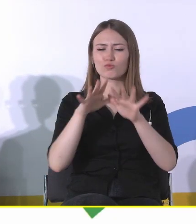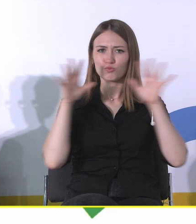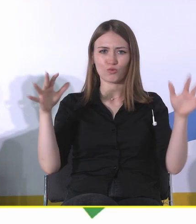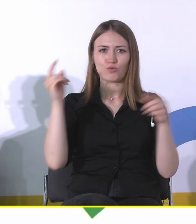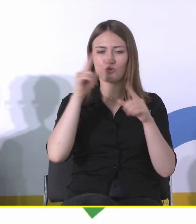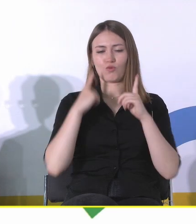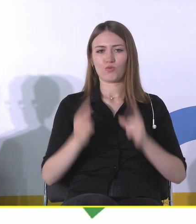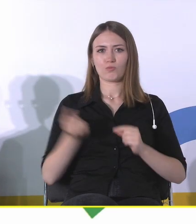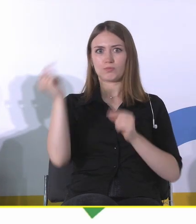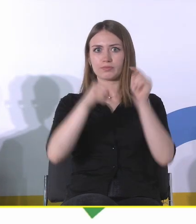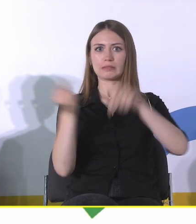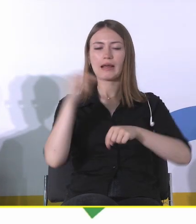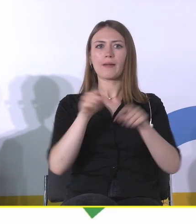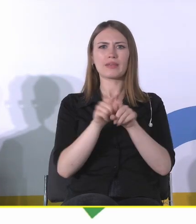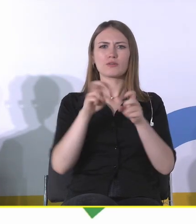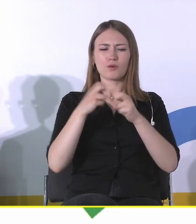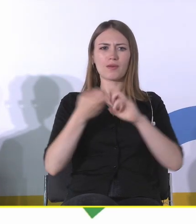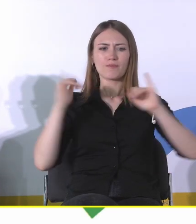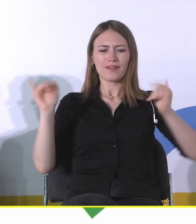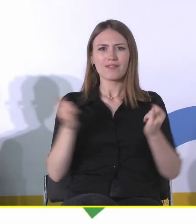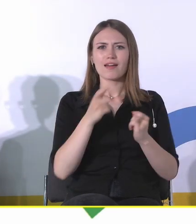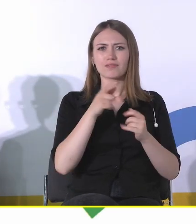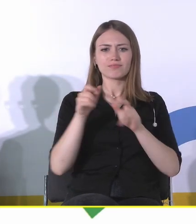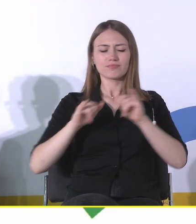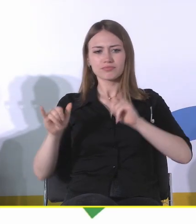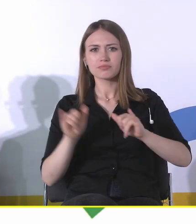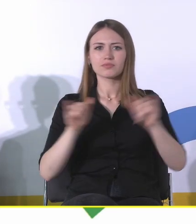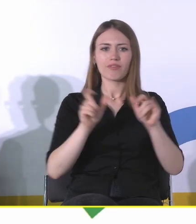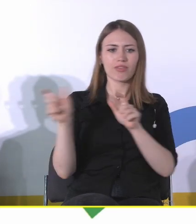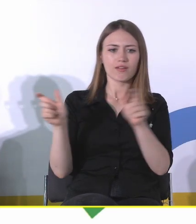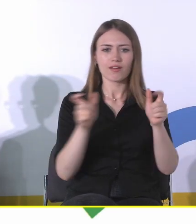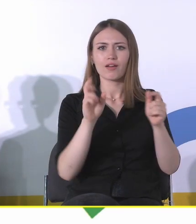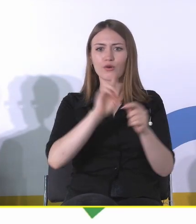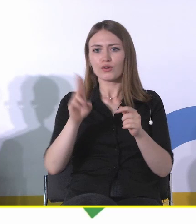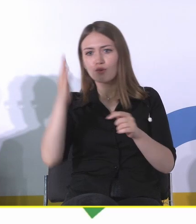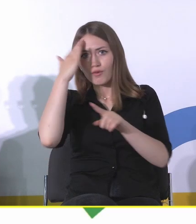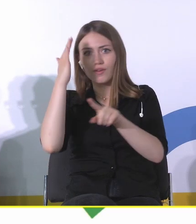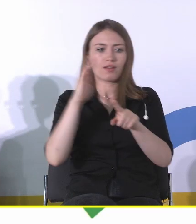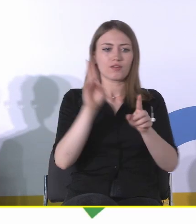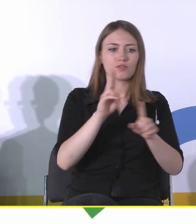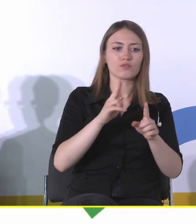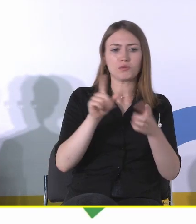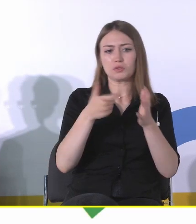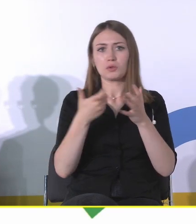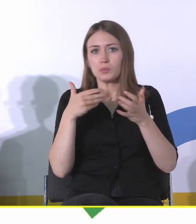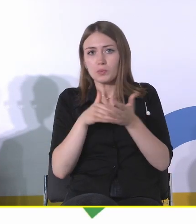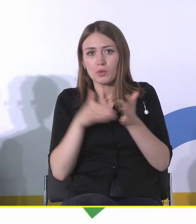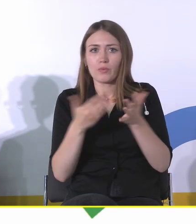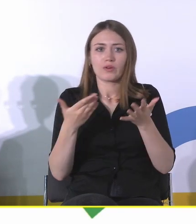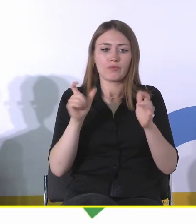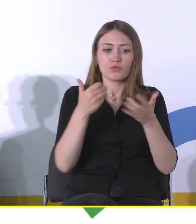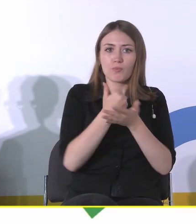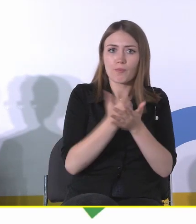jak to wszystko ogarnąć, jak tymi ludźmi koordynować, zarządzać, kto ma jakie umiejętności, kto się do czego może przydać. W związku z tym, to pokazuje,